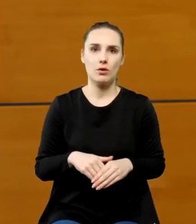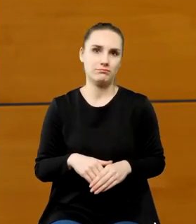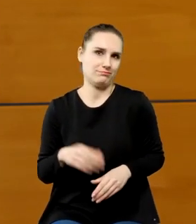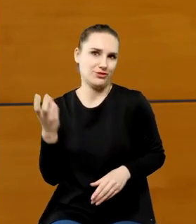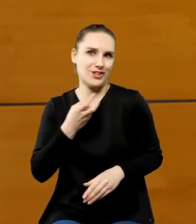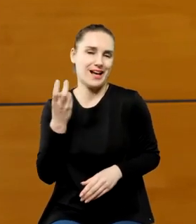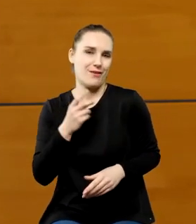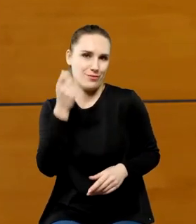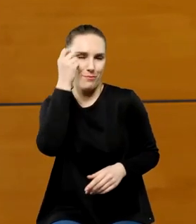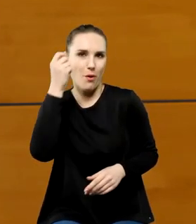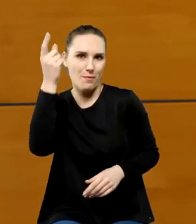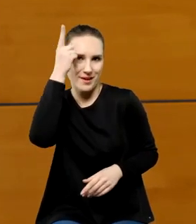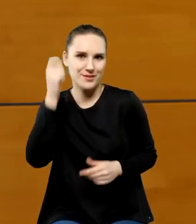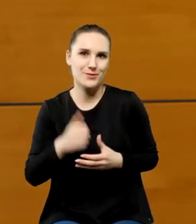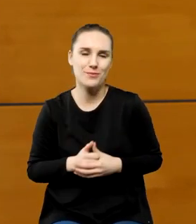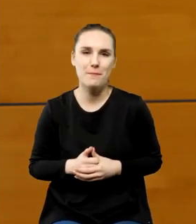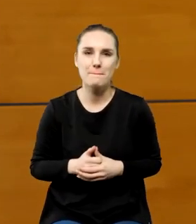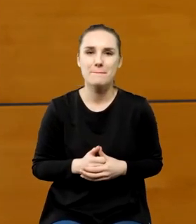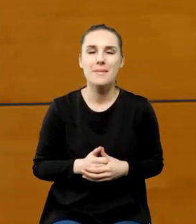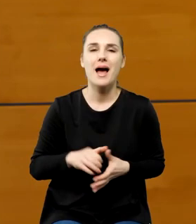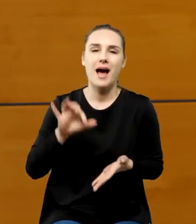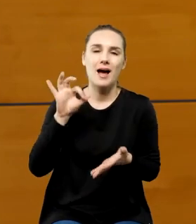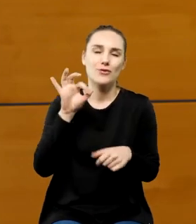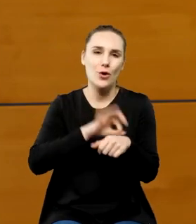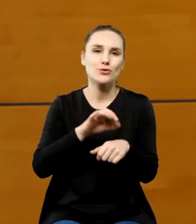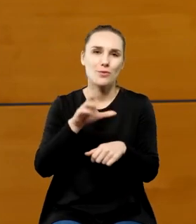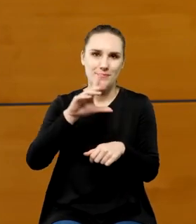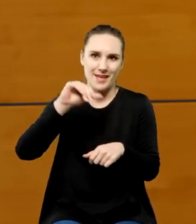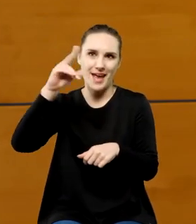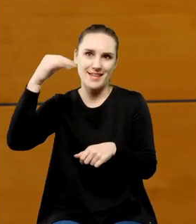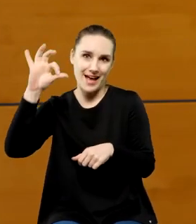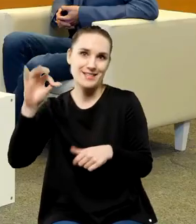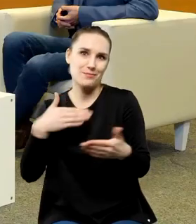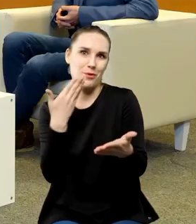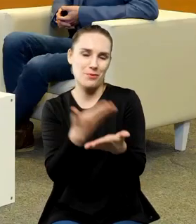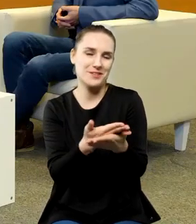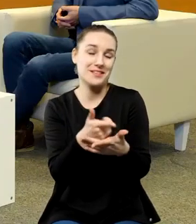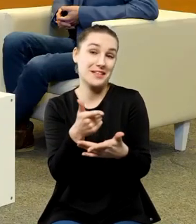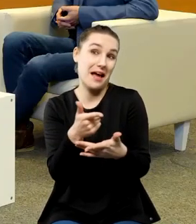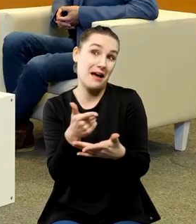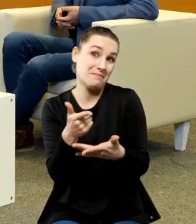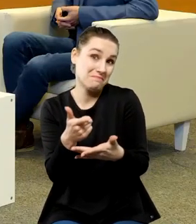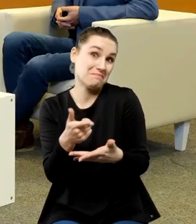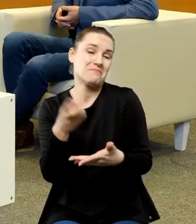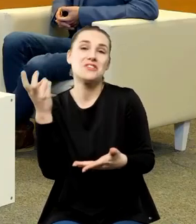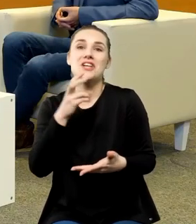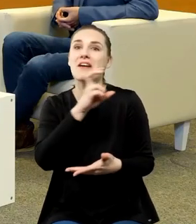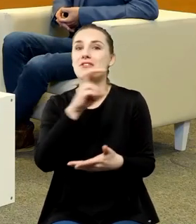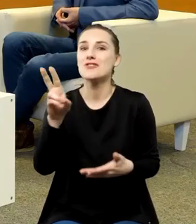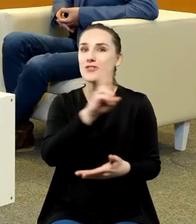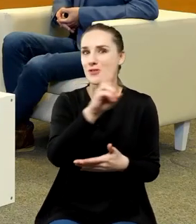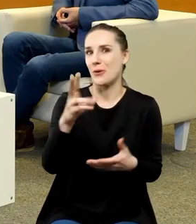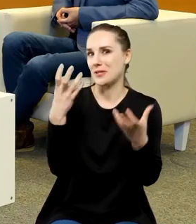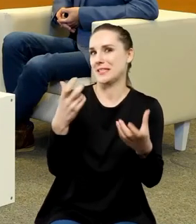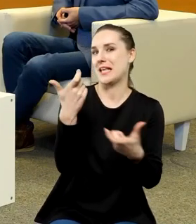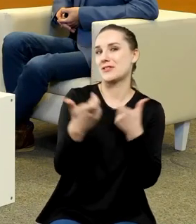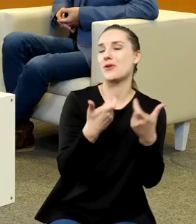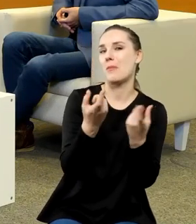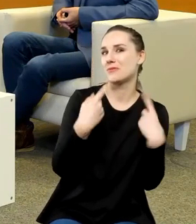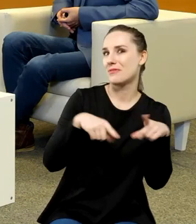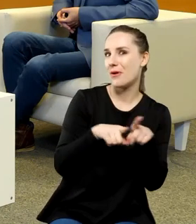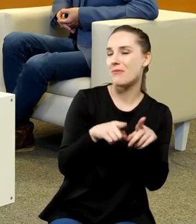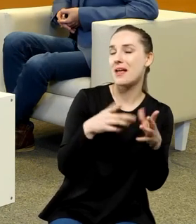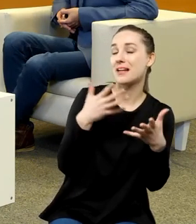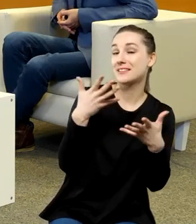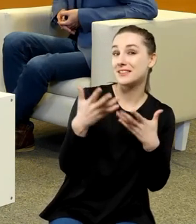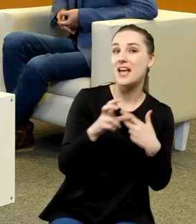interesujące jako projekt zaproponowany przez doktor Bieniac ciekawe czy ktoś na to się poważy i czy jest